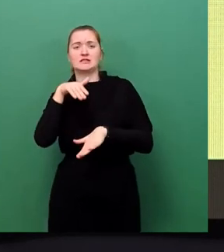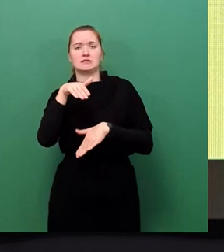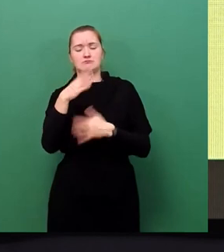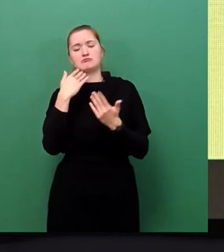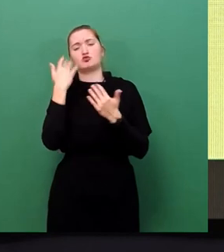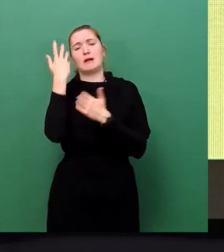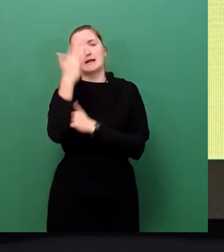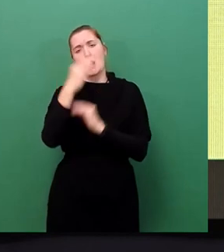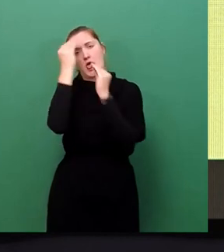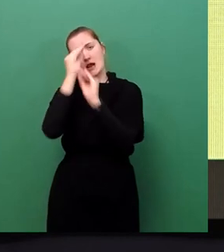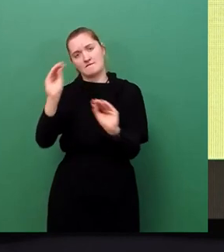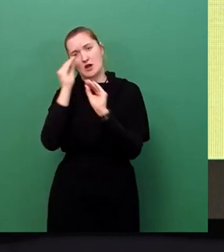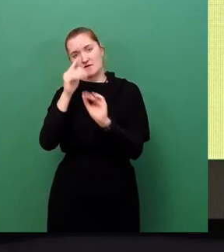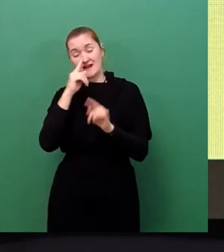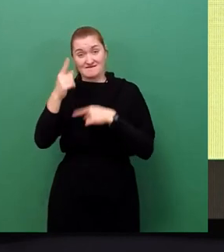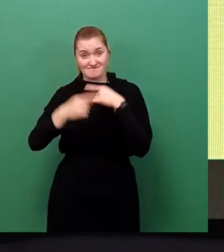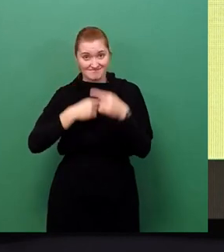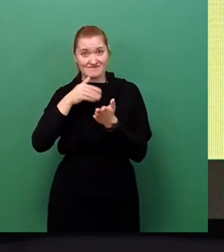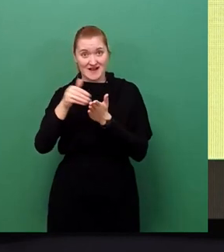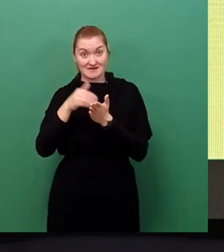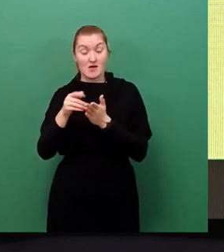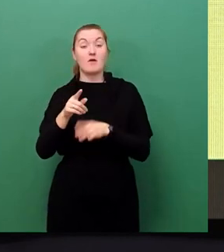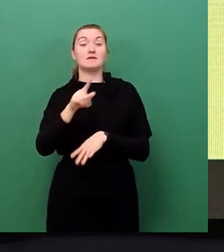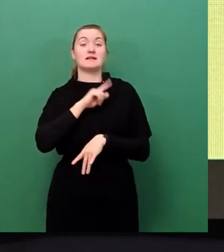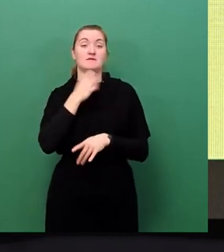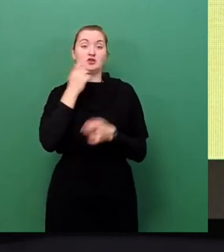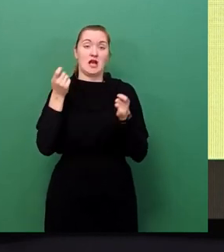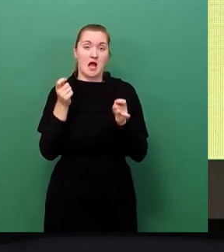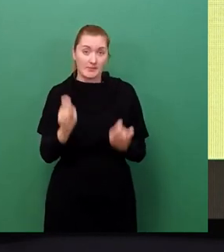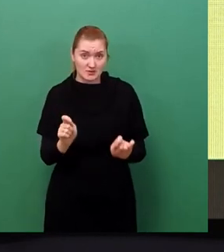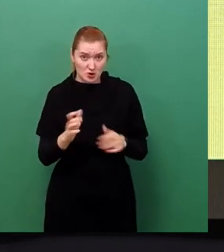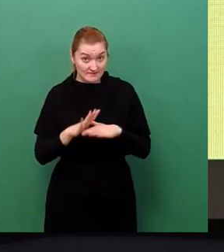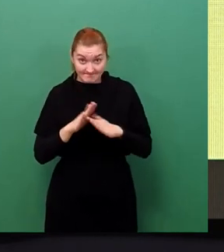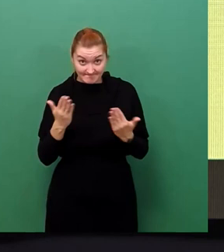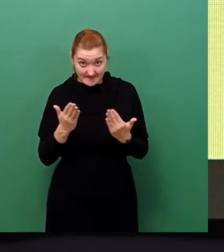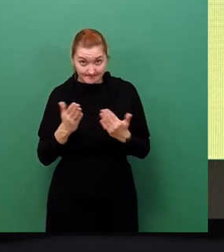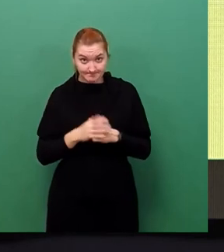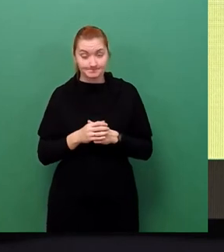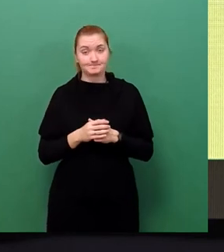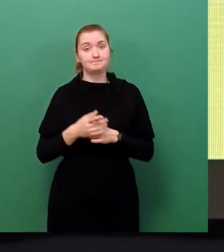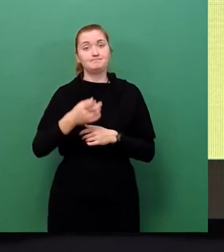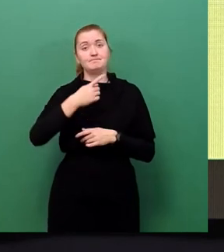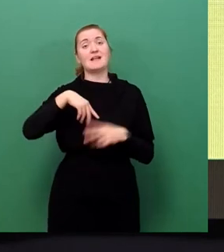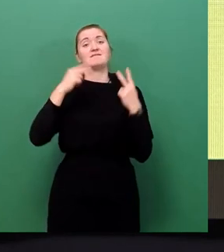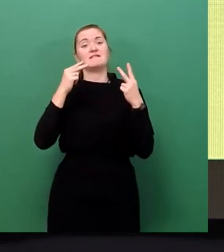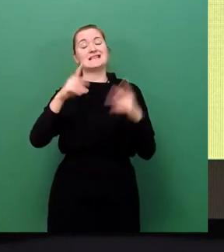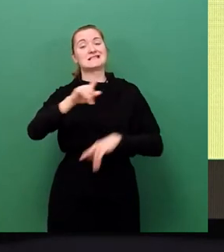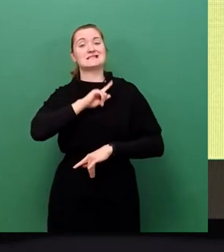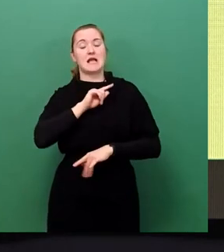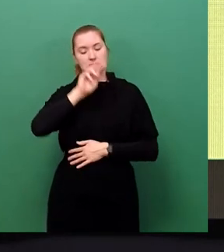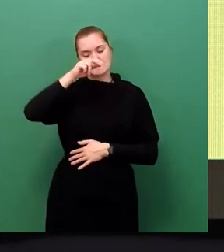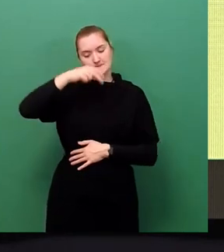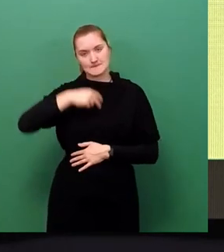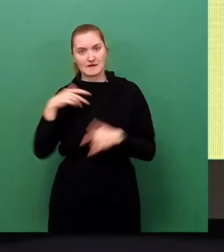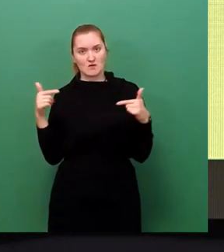Stelle, schließe aber mit dem Punkt, dass der zentrale Gesichtspunkt hier der Eigenvorsorge ist, weil bei allen anderen